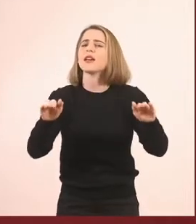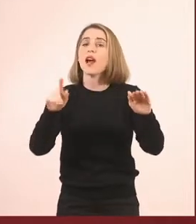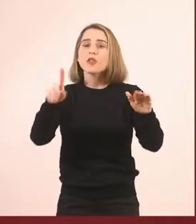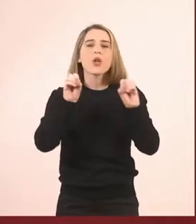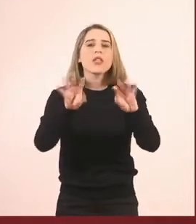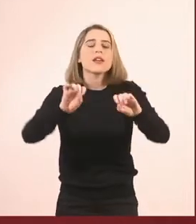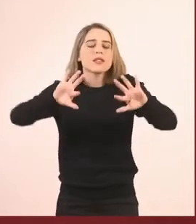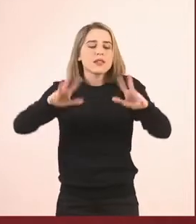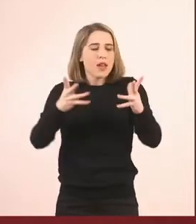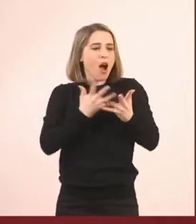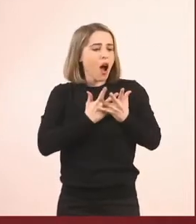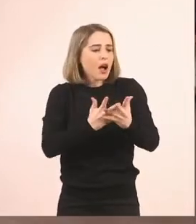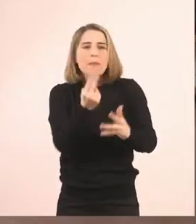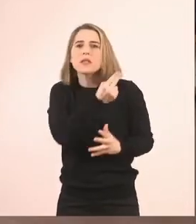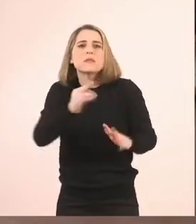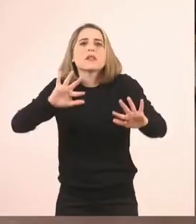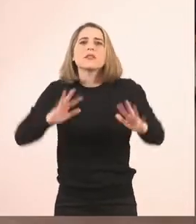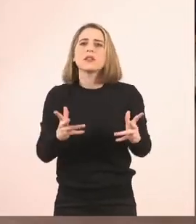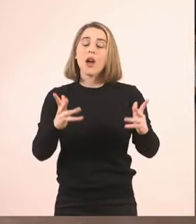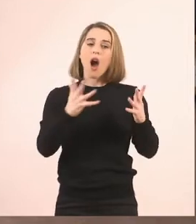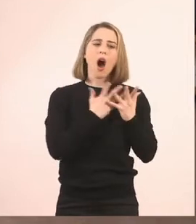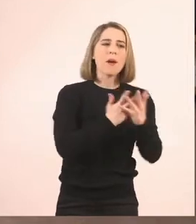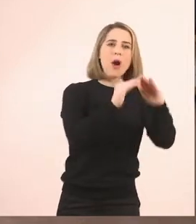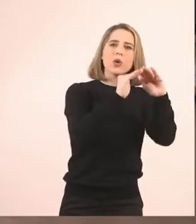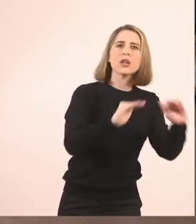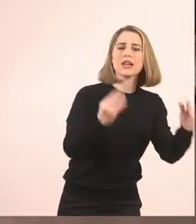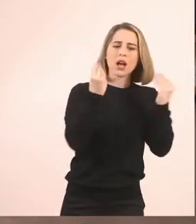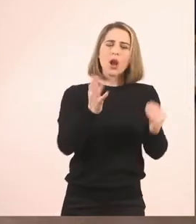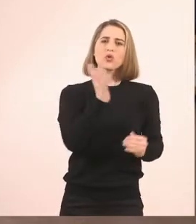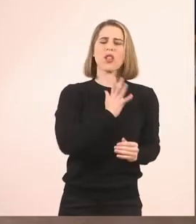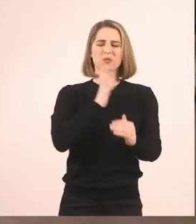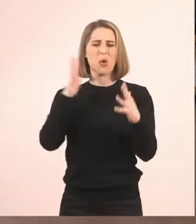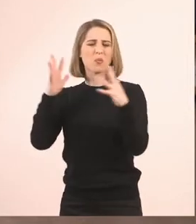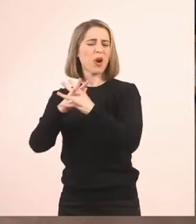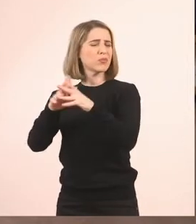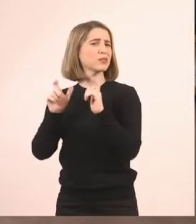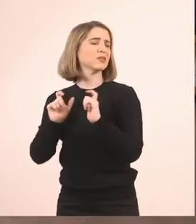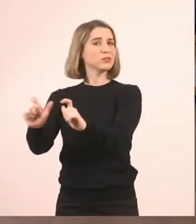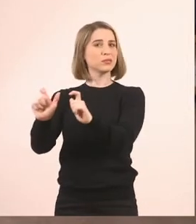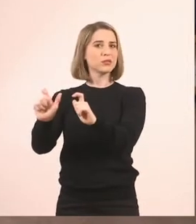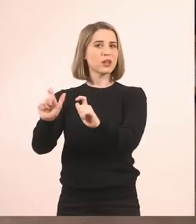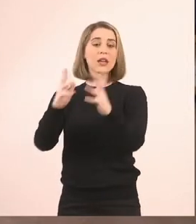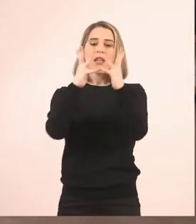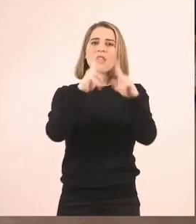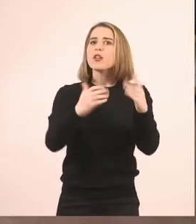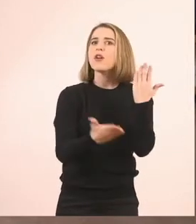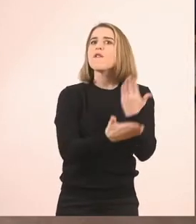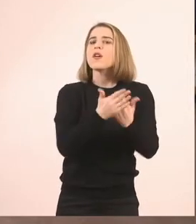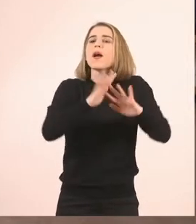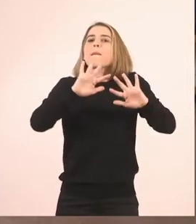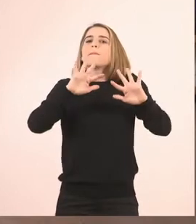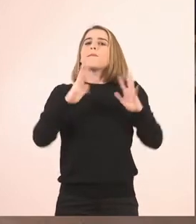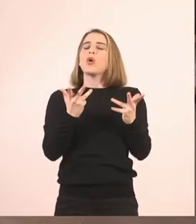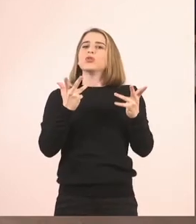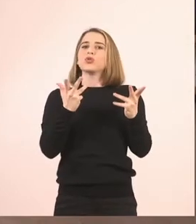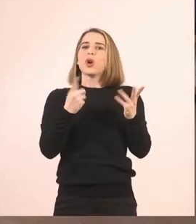είναι να αγαπάς την Ειρήνη και όχι τον πόλεμο. Να είσαι καλός άνθρωπος, τι κάνεις με το θέατρο. Ότι θα πρέπει να πάει σε ένα